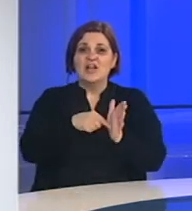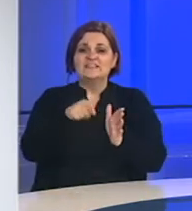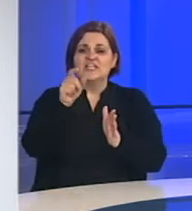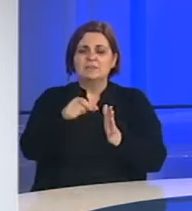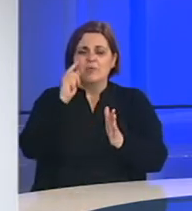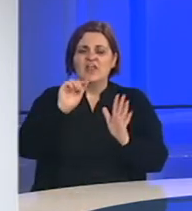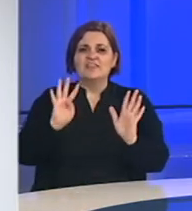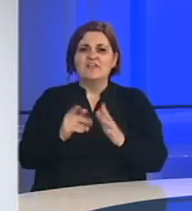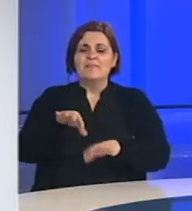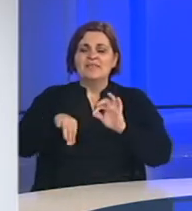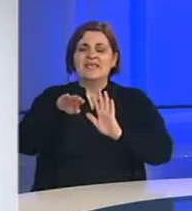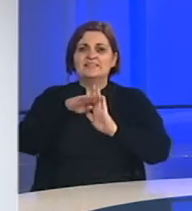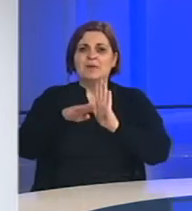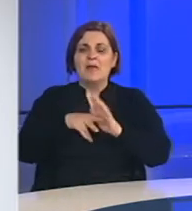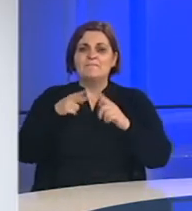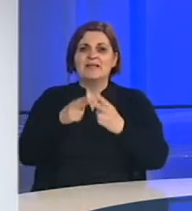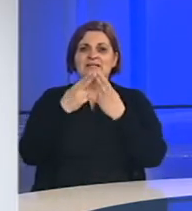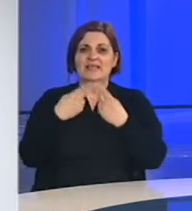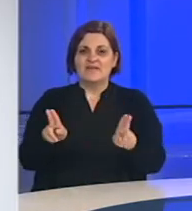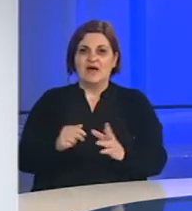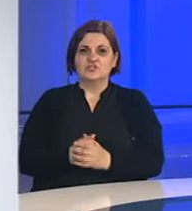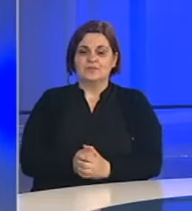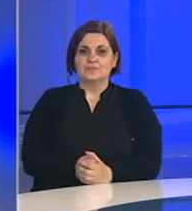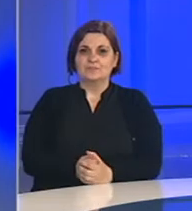19 izbornog zakona prestale da važi.